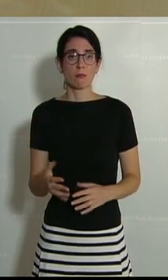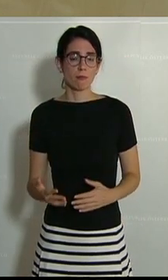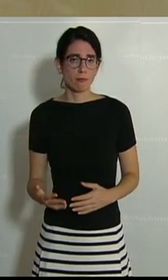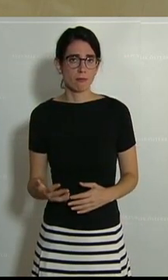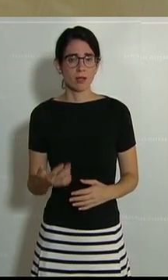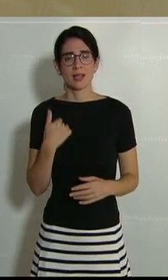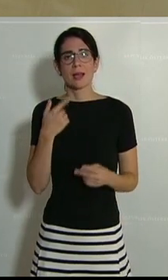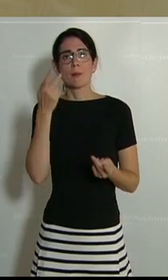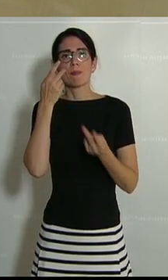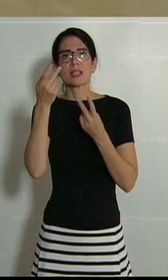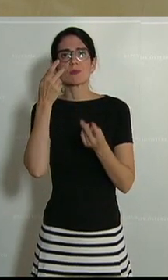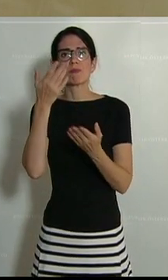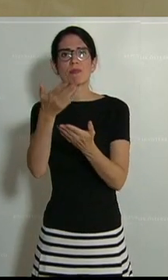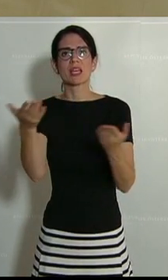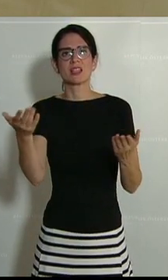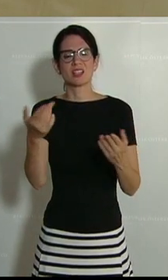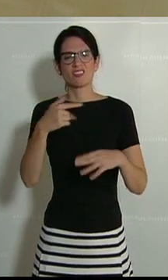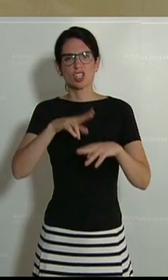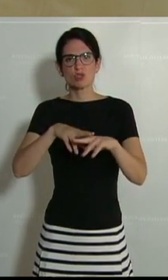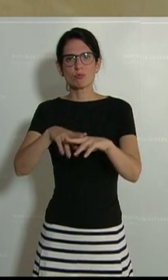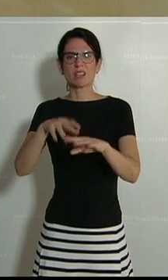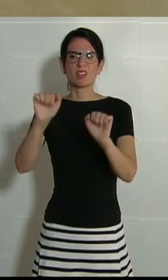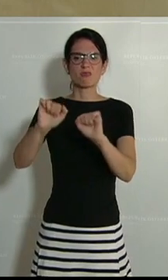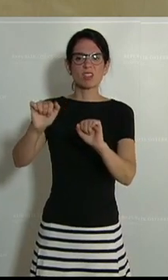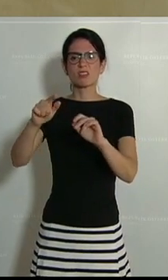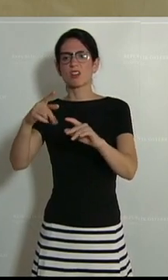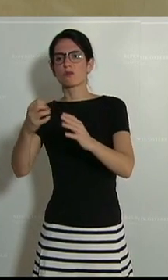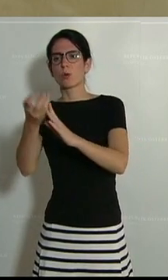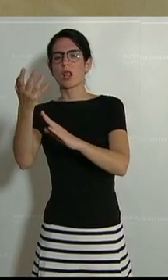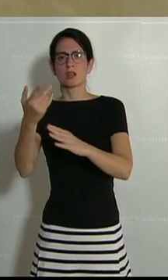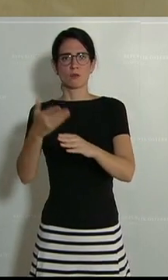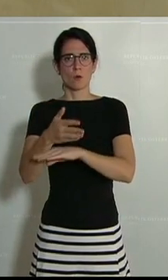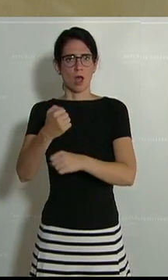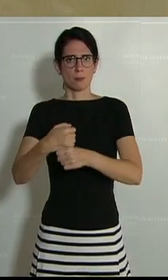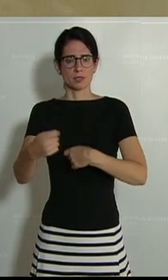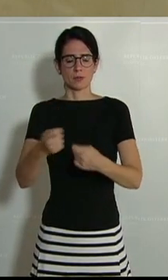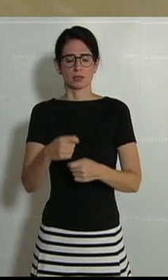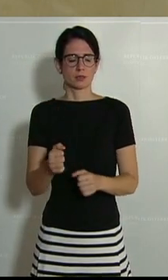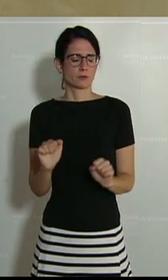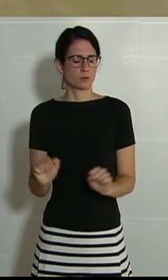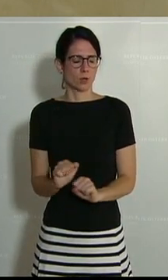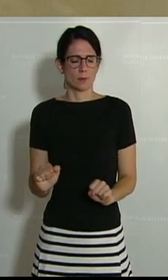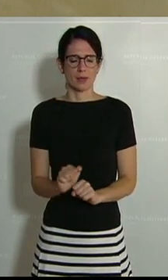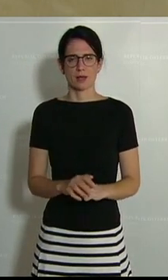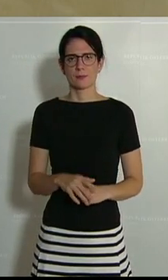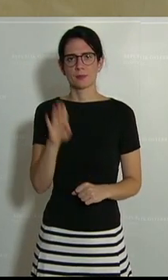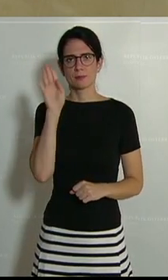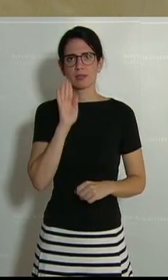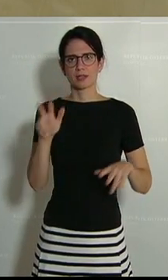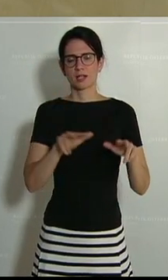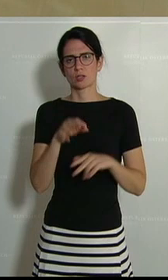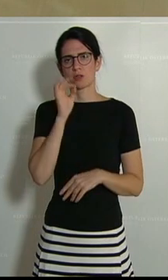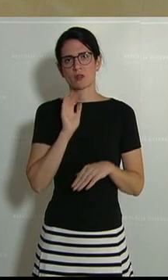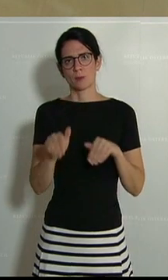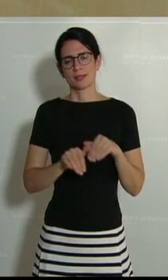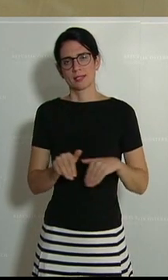Perspektiven für nach dem Winter und im Frühjahr für den österreichischen Arbeitsmarkt katastrophal. Bitte Regierung, bitte